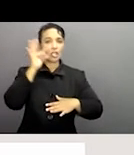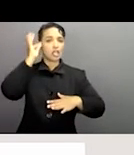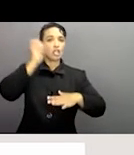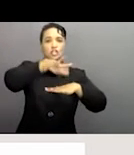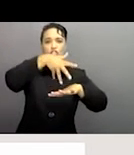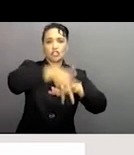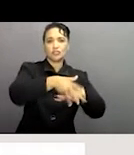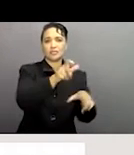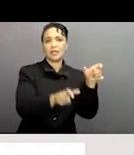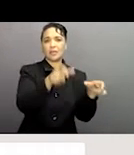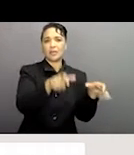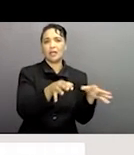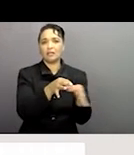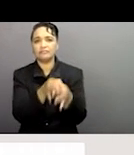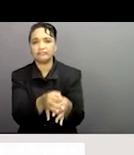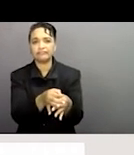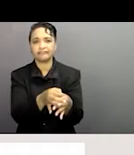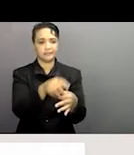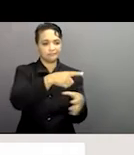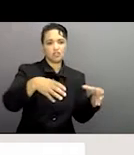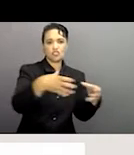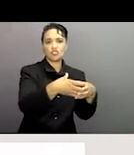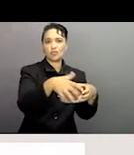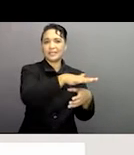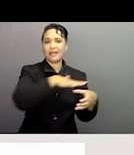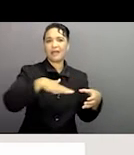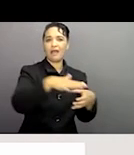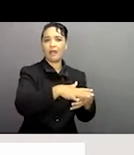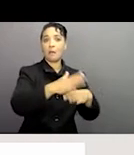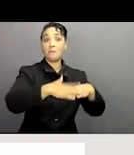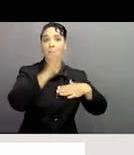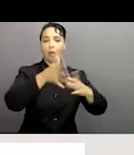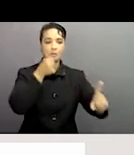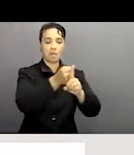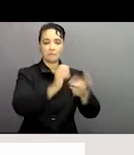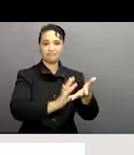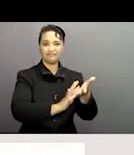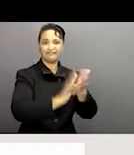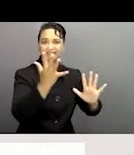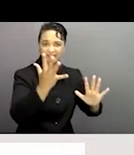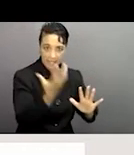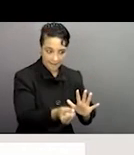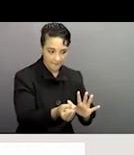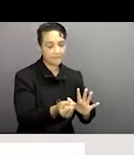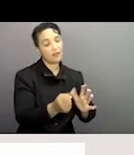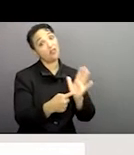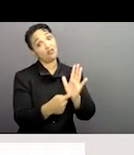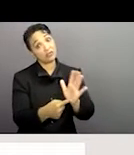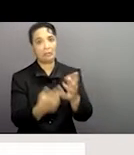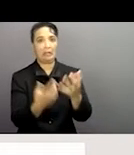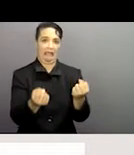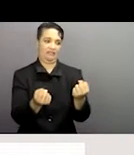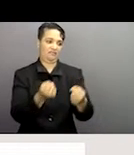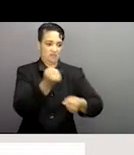indigènes, les groupes ethniques minoritaires qui semblent être beaucoup plus impactés. Il a aussi ce mouvement, cette